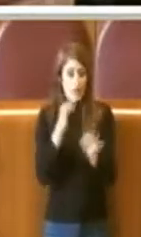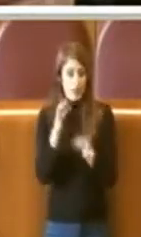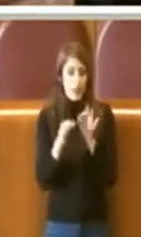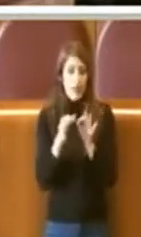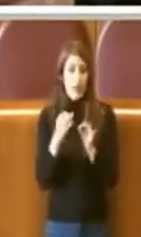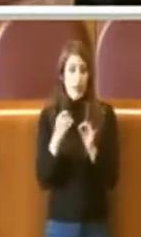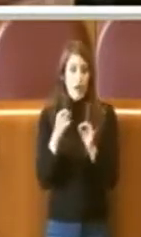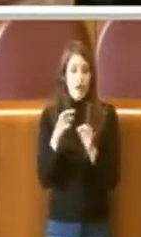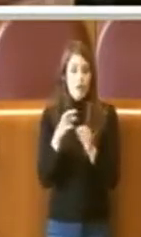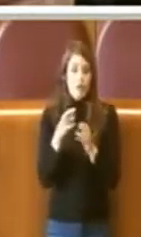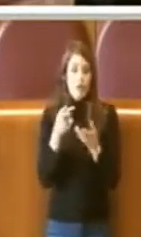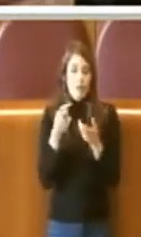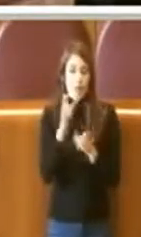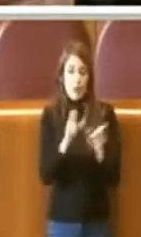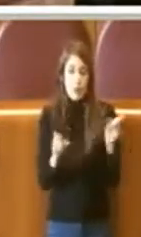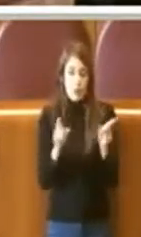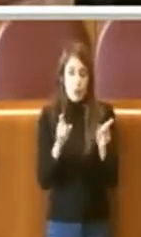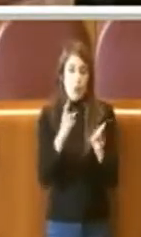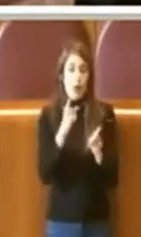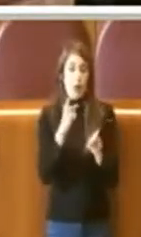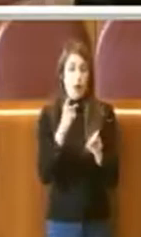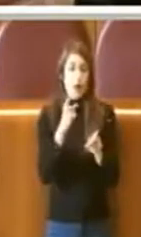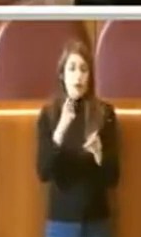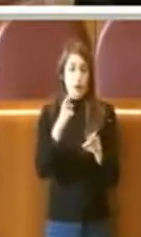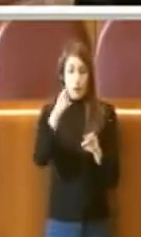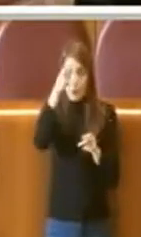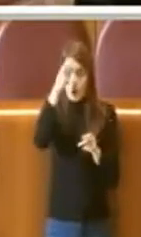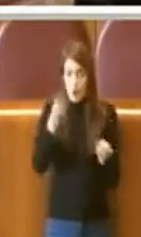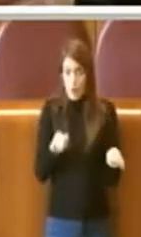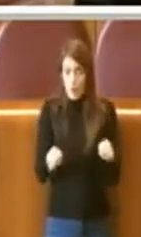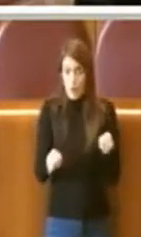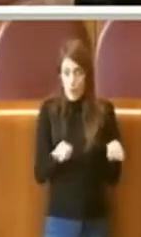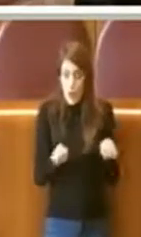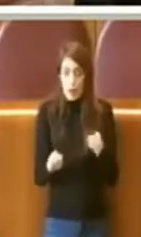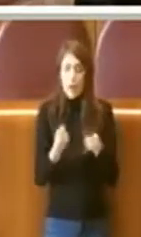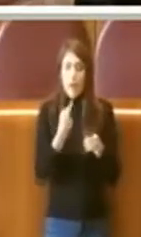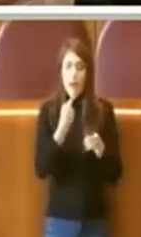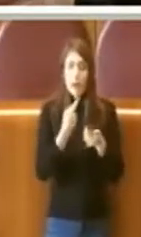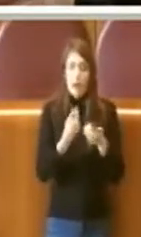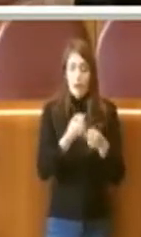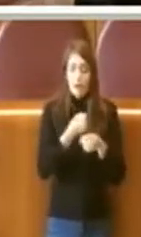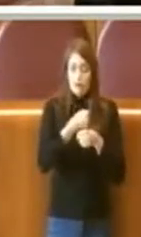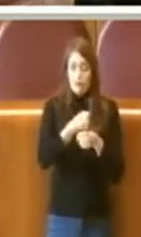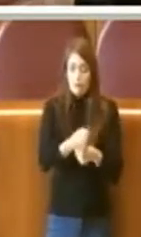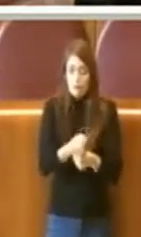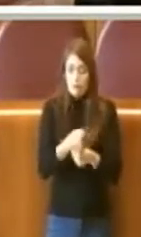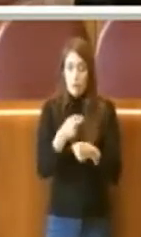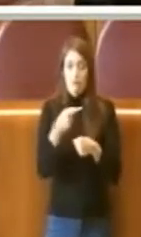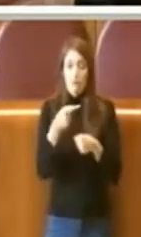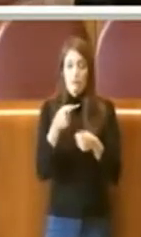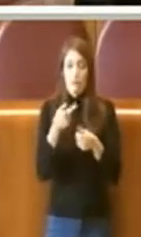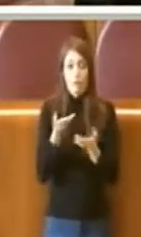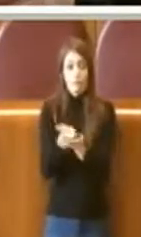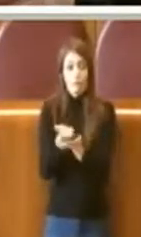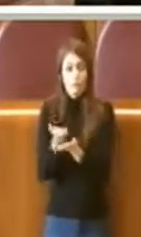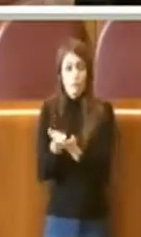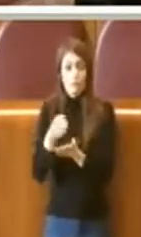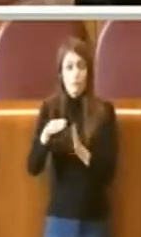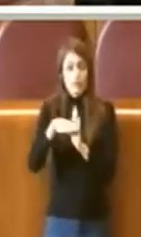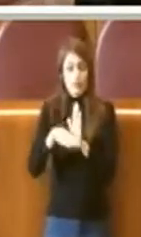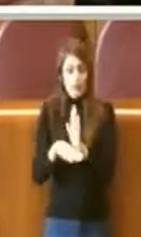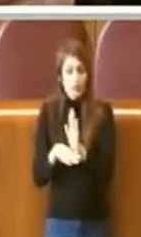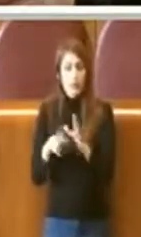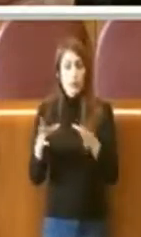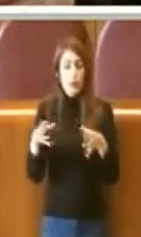le persone, i governanti, chi rappresenterà le posizioni e le istanze alla Comunità Europea,